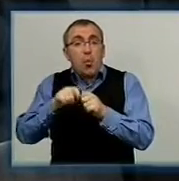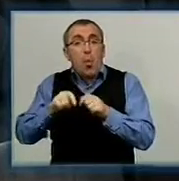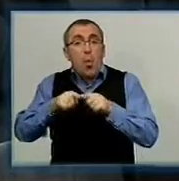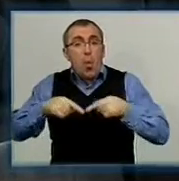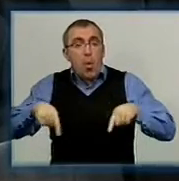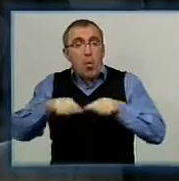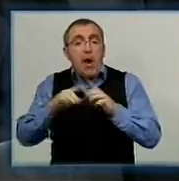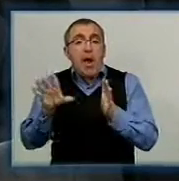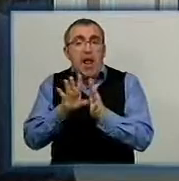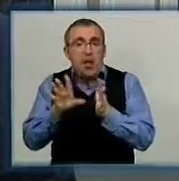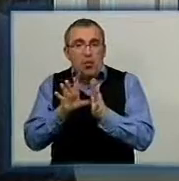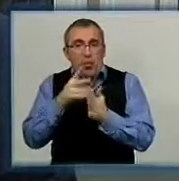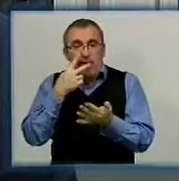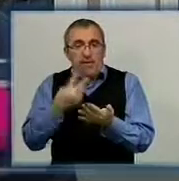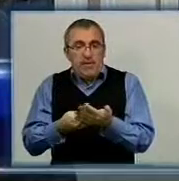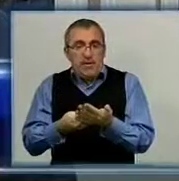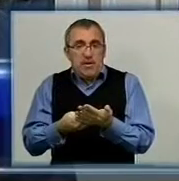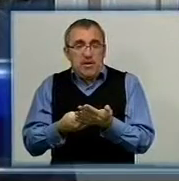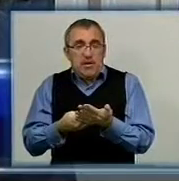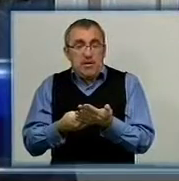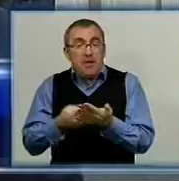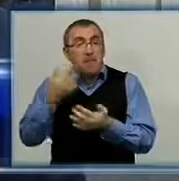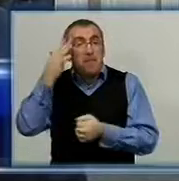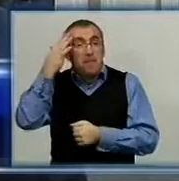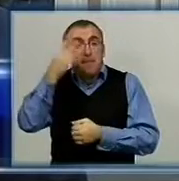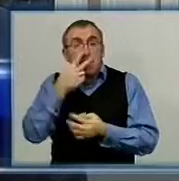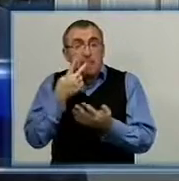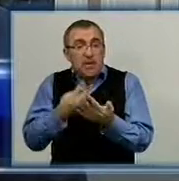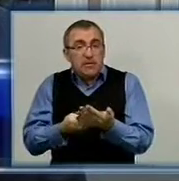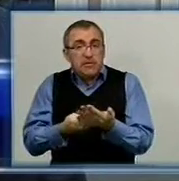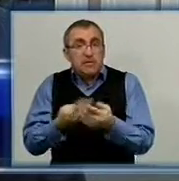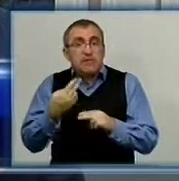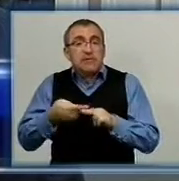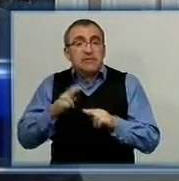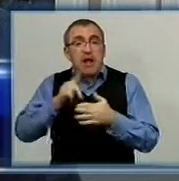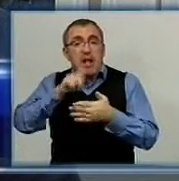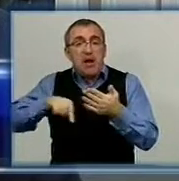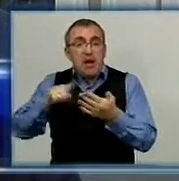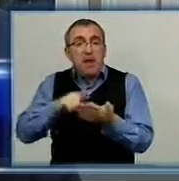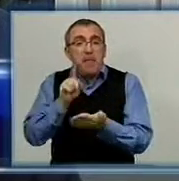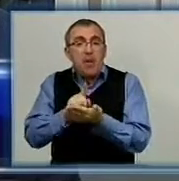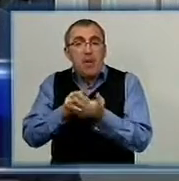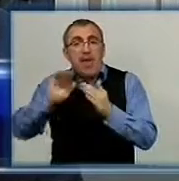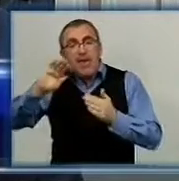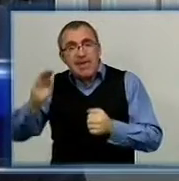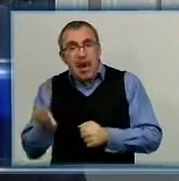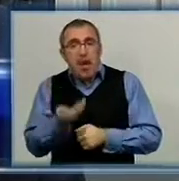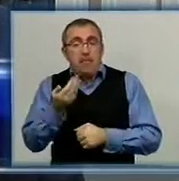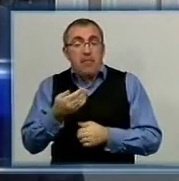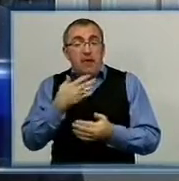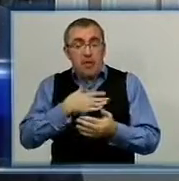виключно в електронному вигляді. Головна мета, яка переслідується, це ліквідація податкових ям. Але на наш погляд